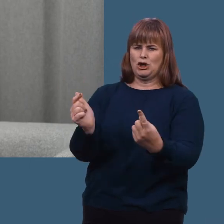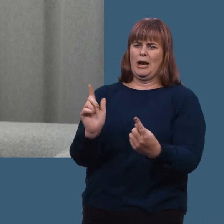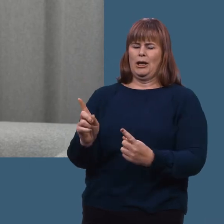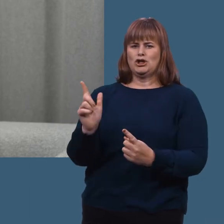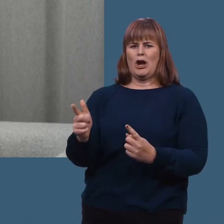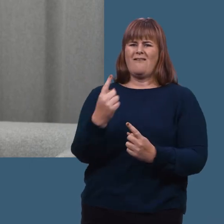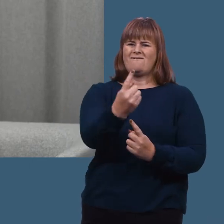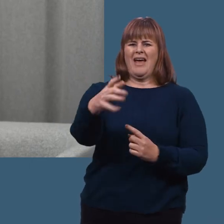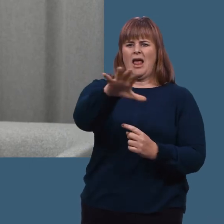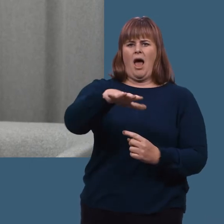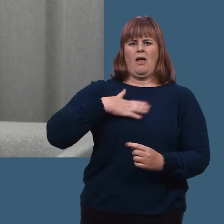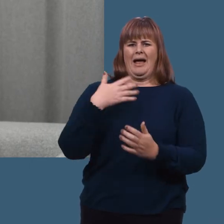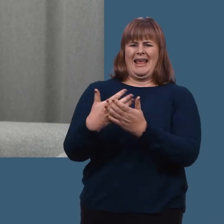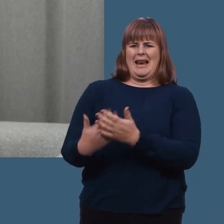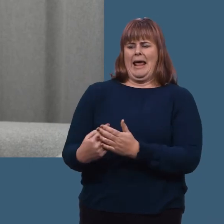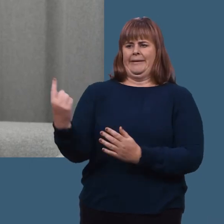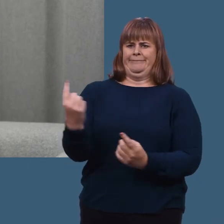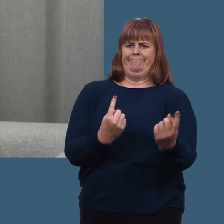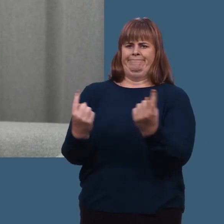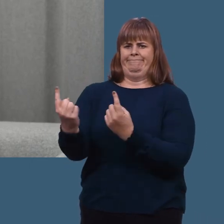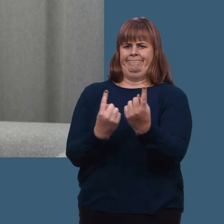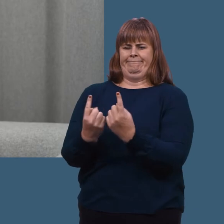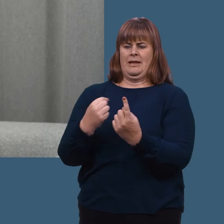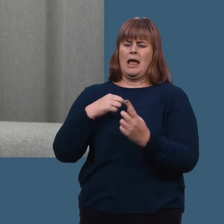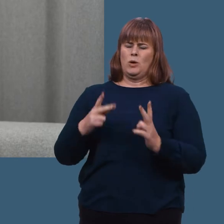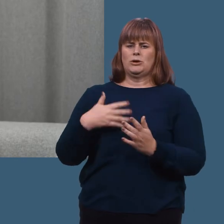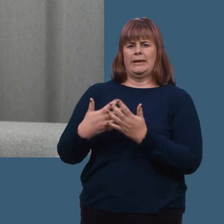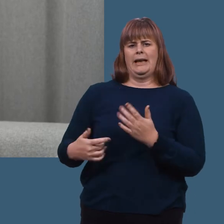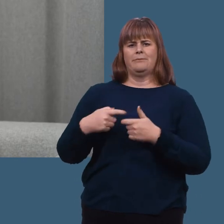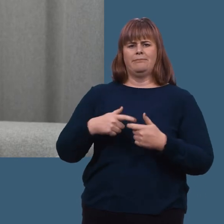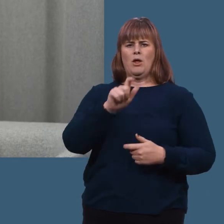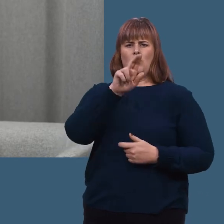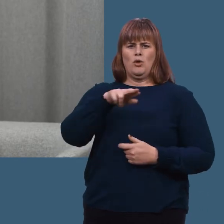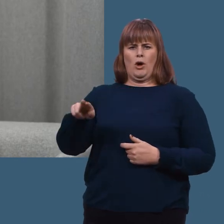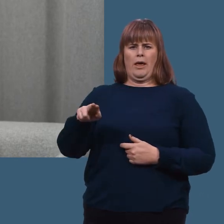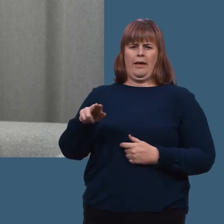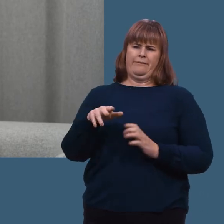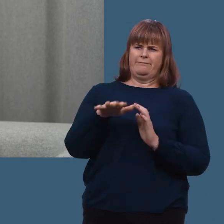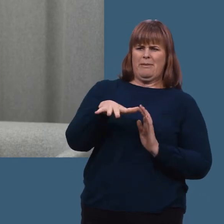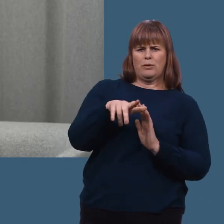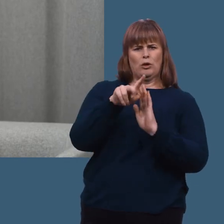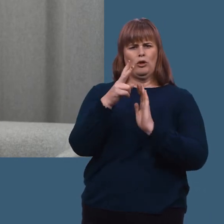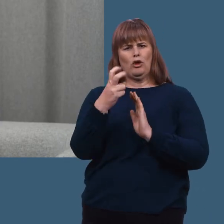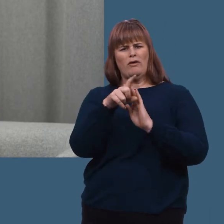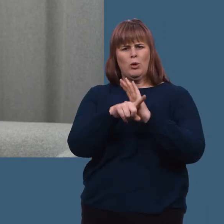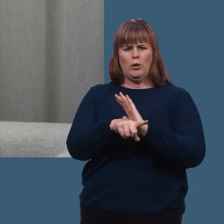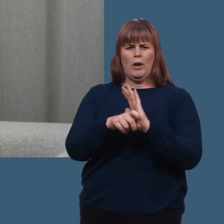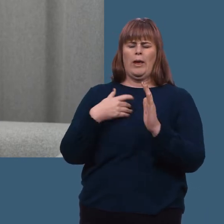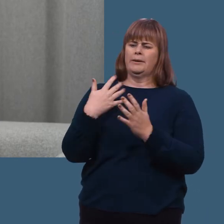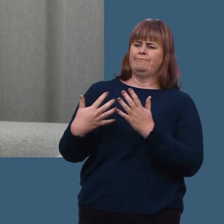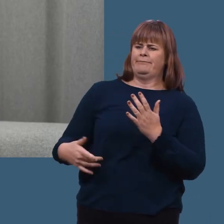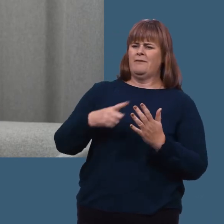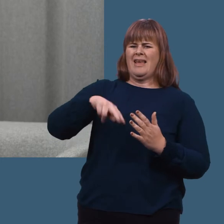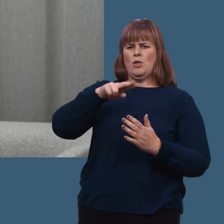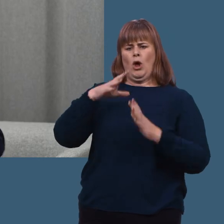alle en fra hvert land og holder et innlegg. Og jeg har holdt et innlegg fra Norge, og det er på sånn et kvarter av 20 minutter, hvor du leser opp hva Norge er opptatt av.